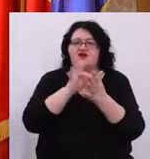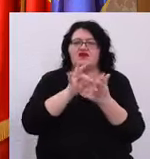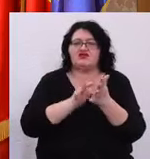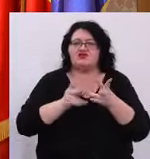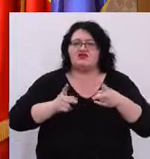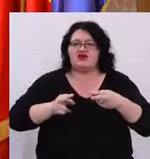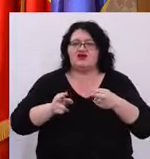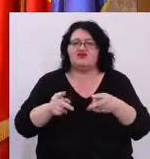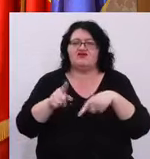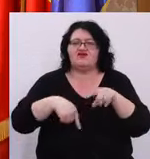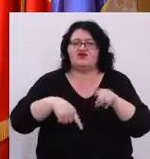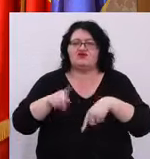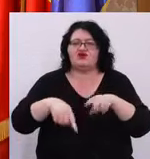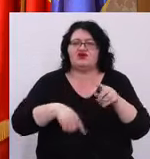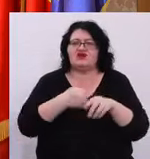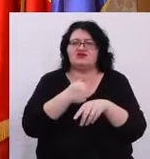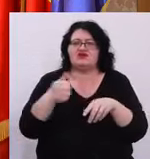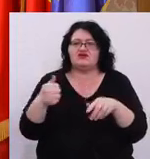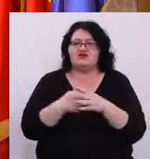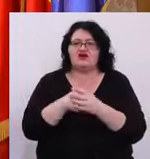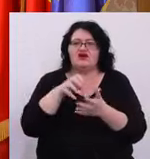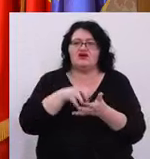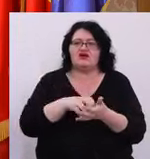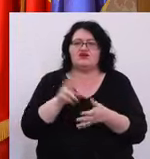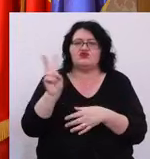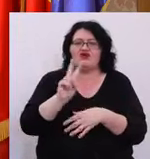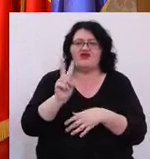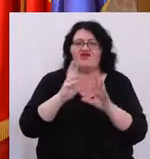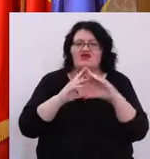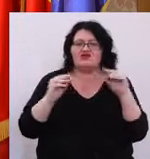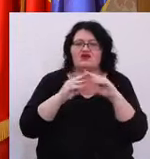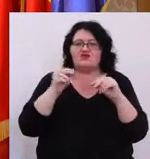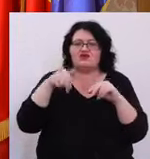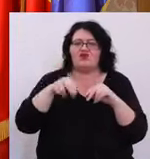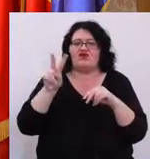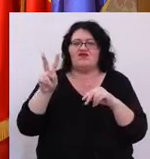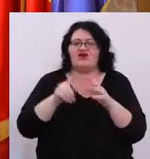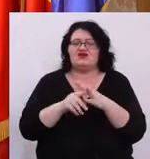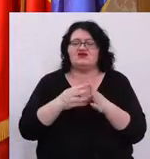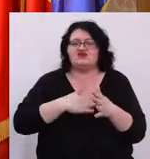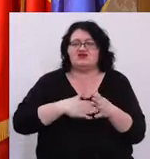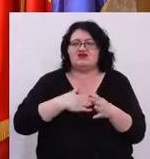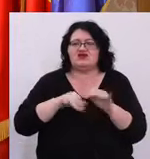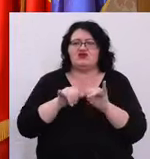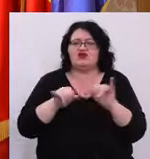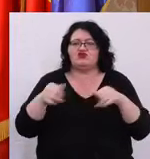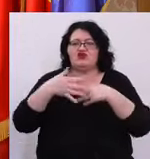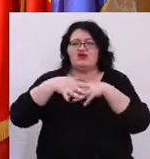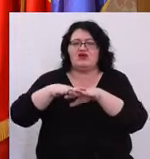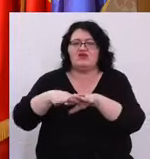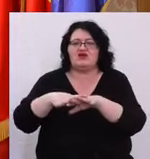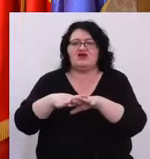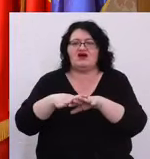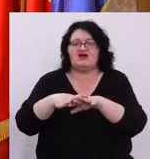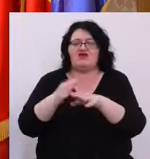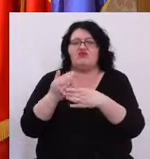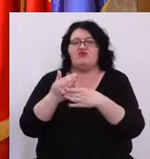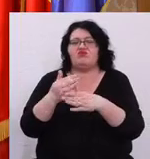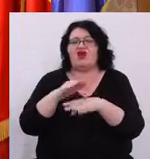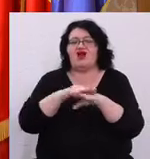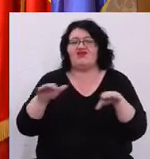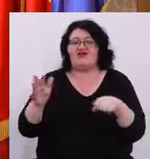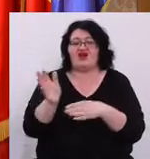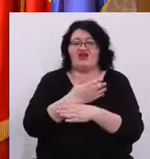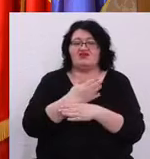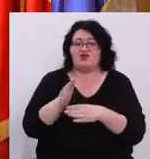cancer funcționează doar în regiunea de vest și nord-vest și se intenționează implementarea la nivel